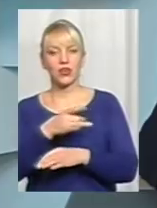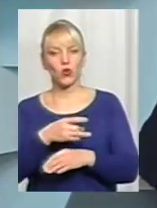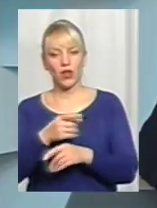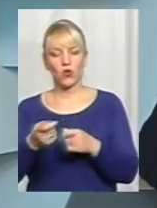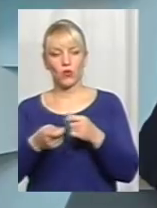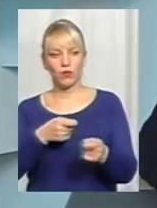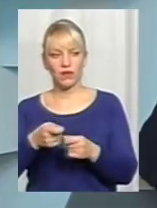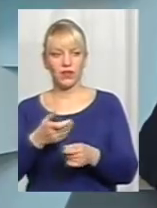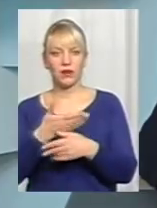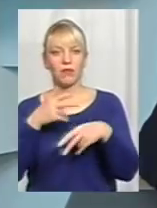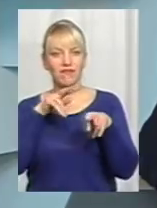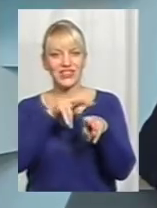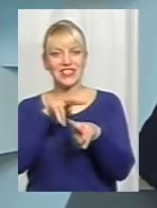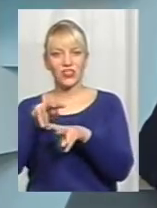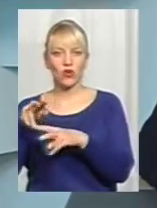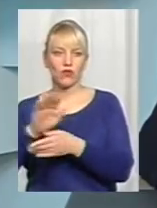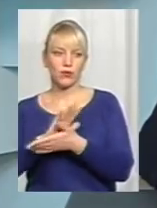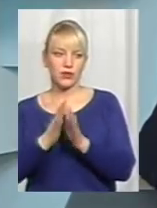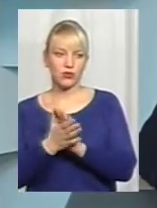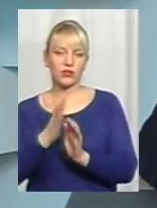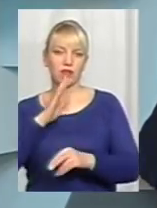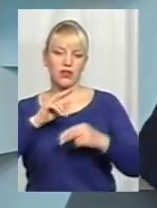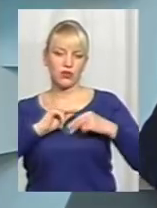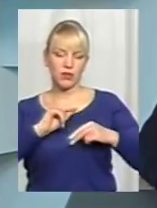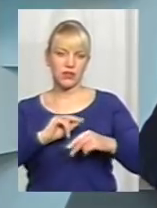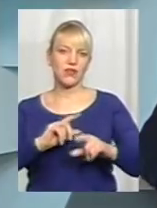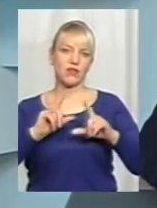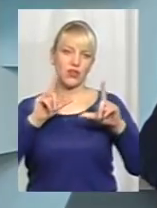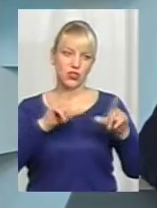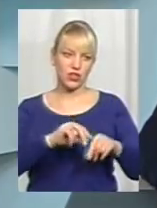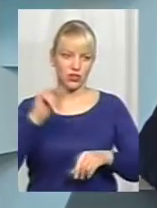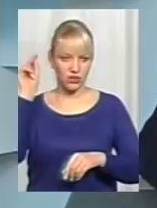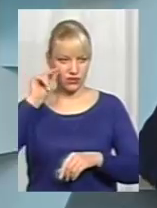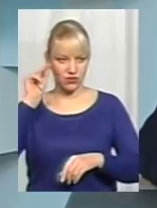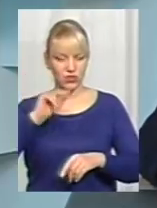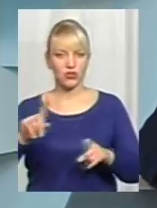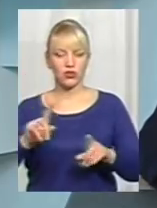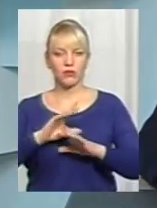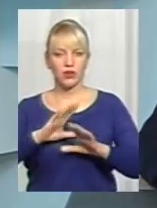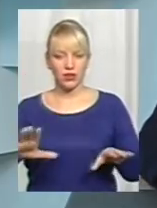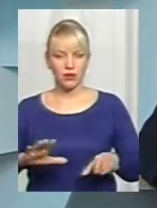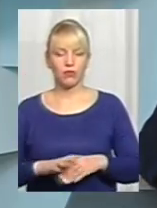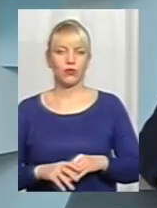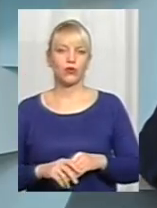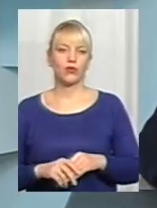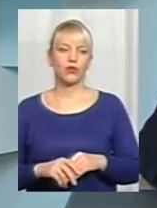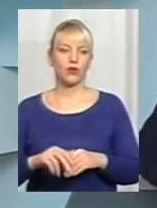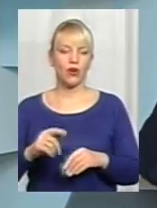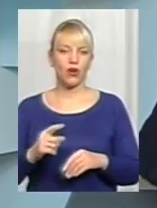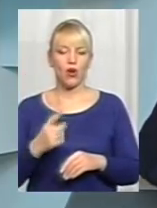відслідковою ситуацією, наші працівники виїжджають, вивчають також, щоб не було однобічного вивчення питання.